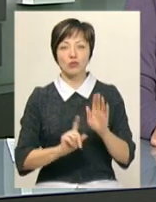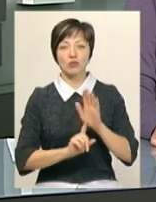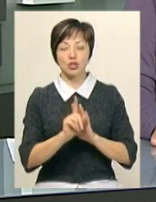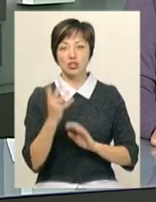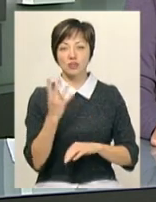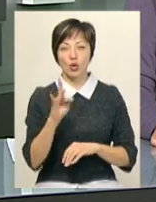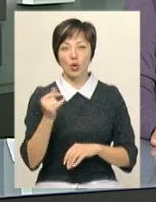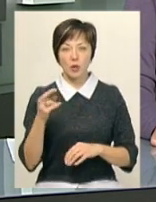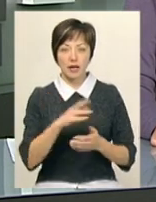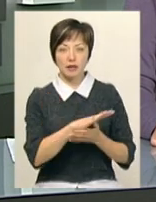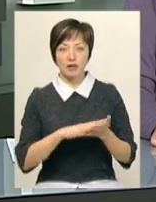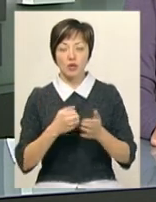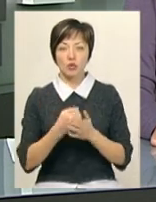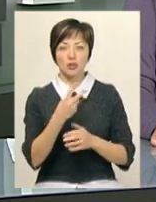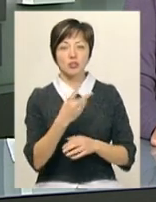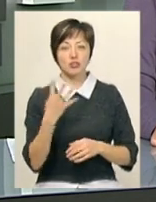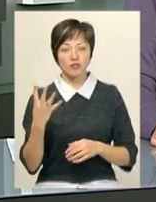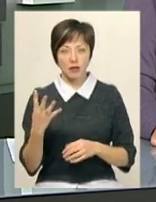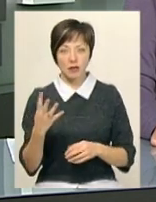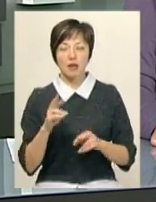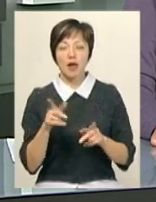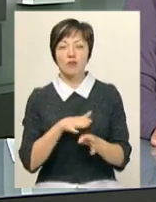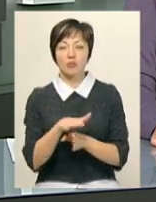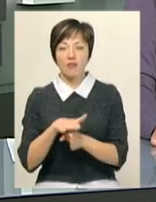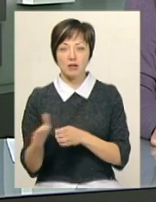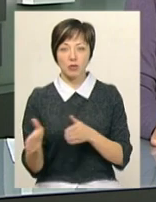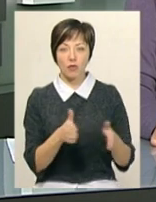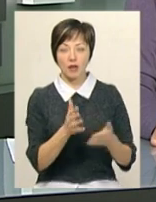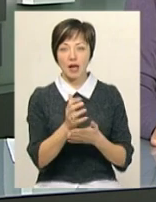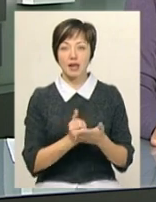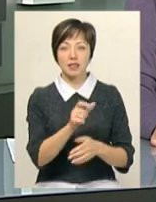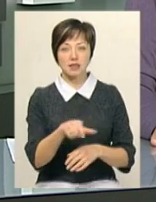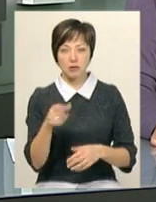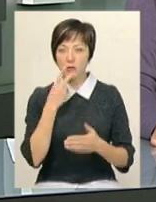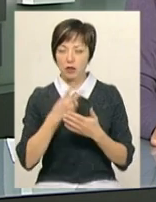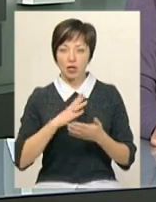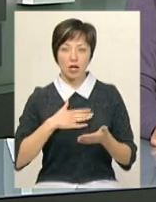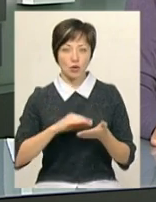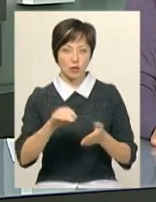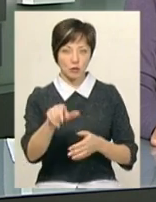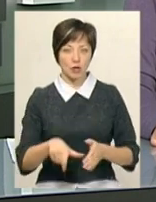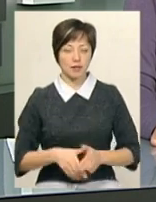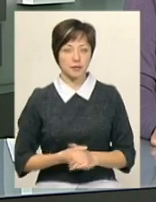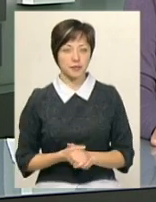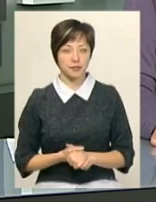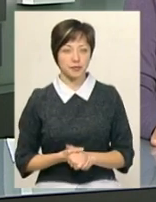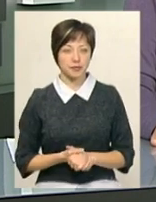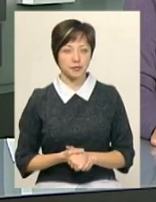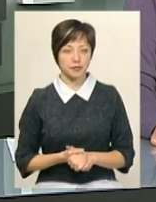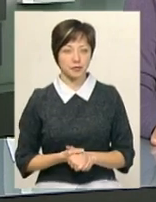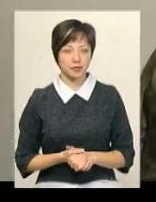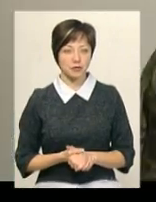грудня та триватиме до 24-го. Як відбувається підготовка резервістів, бачила моя колега Тетяна Ворожцова.